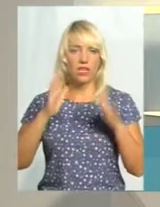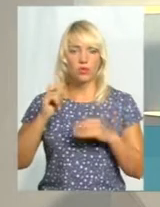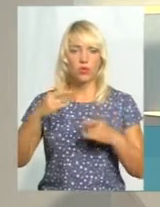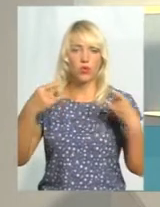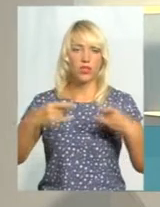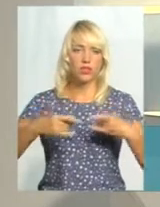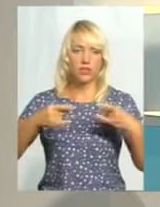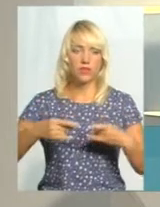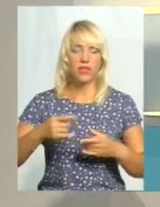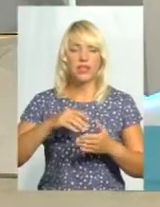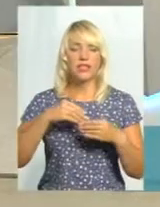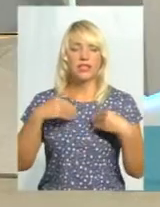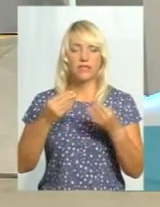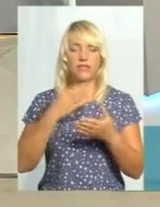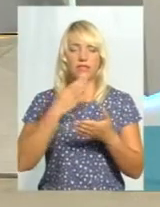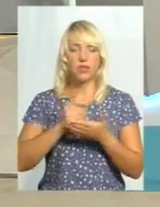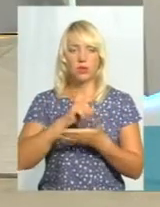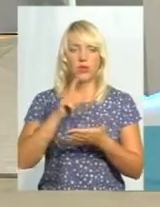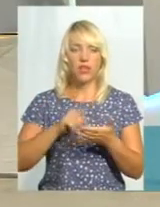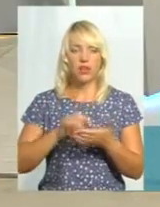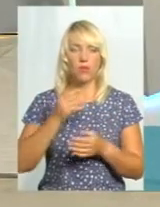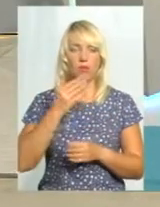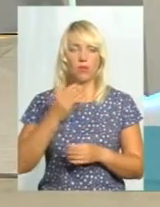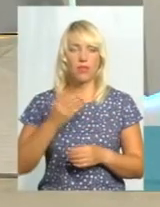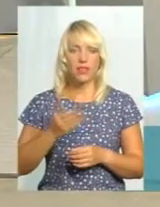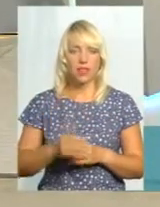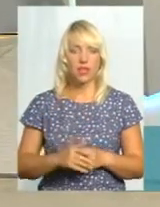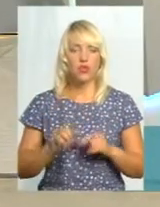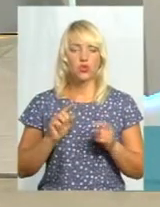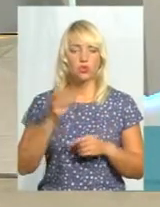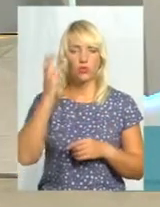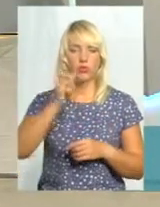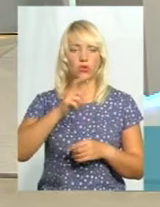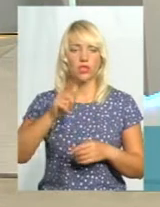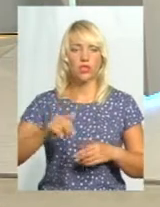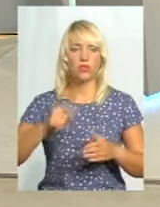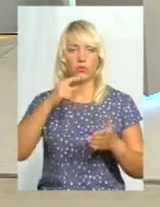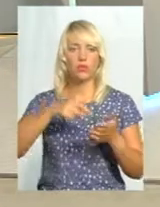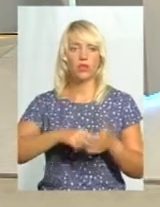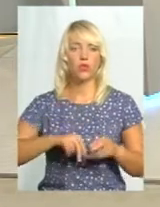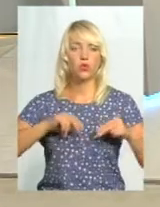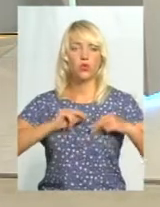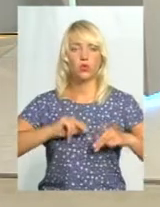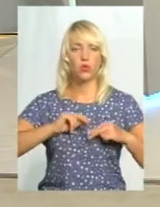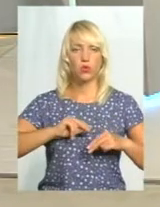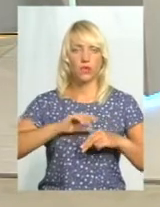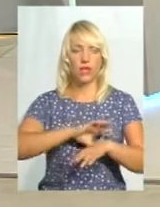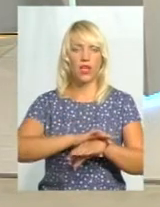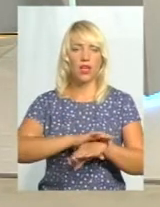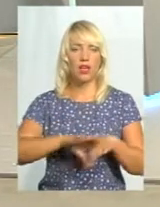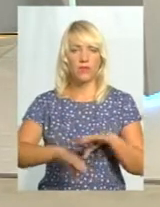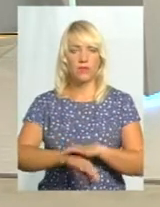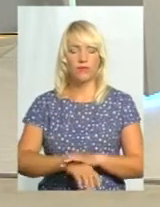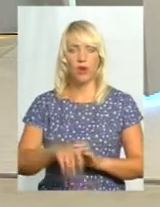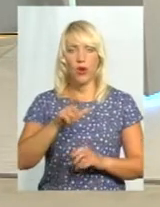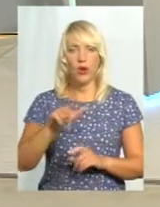запитання у коментарях. Пані Оксано, чому подоляни потрапляють у трудове рабство? Люди їдуть в пошуках